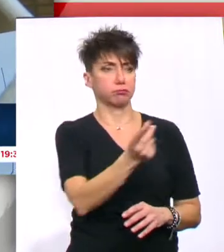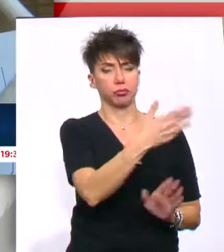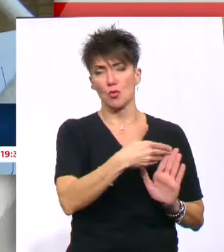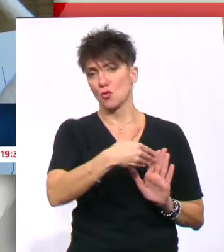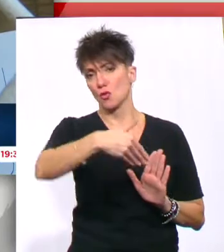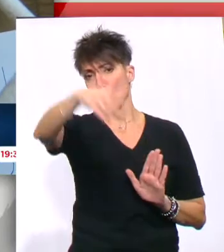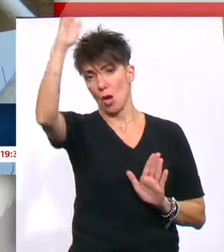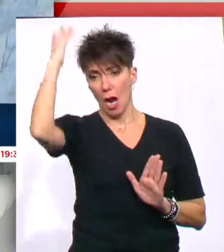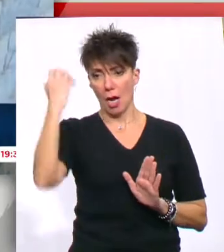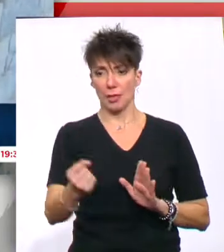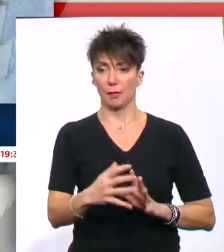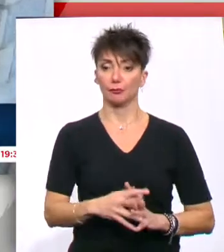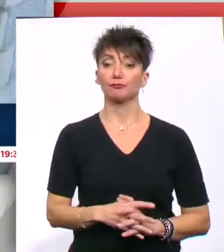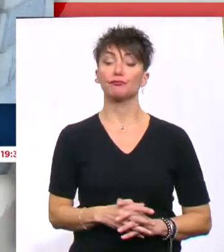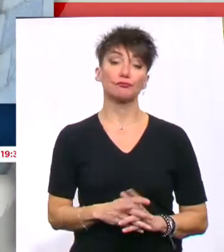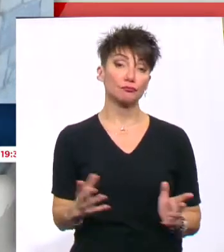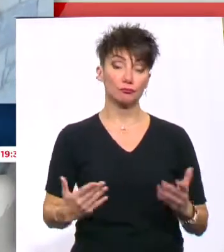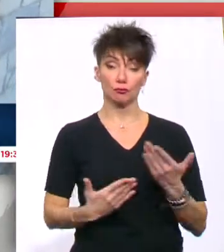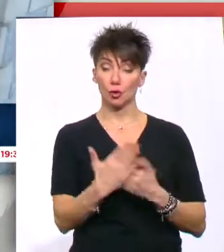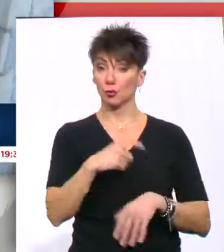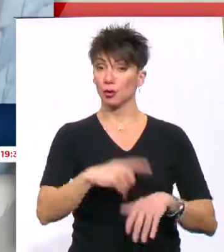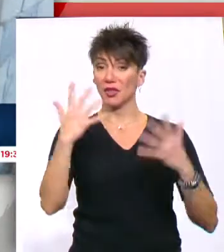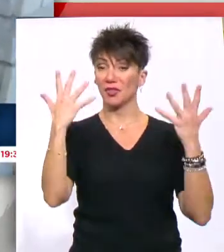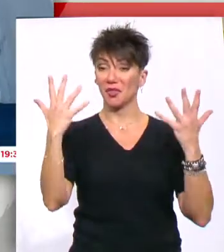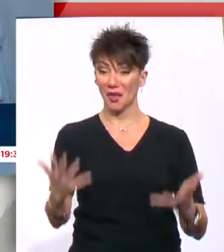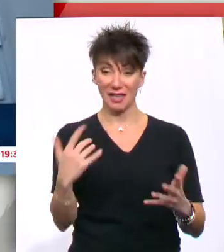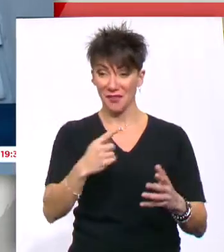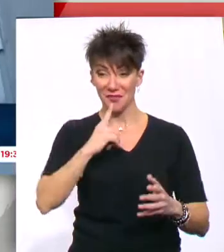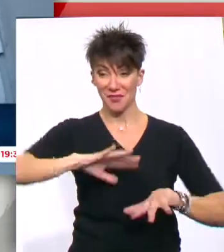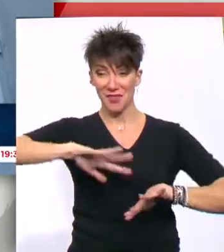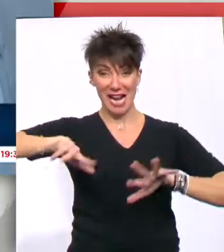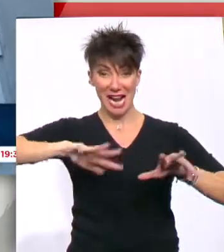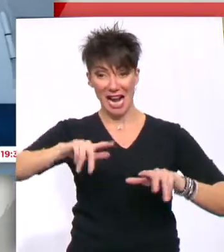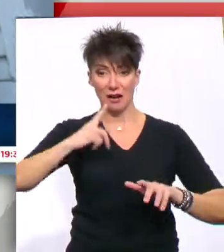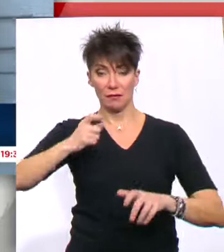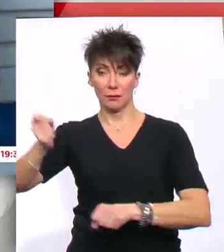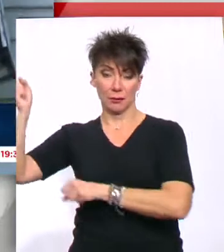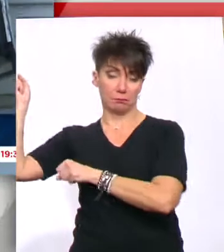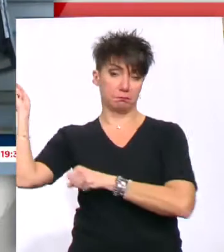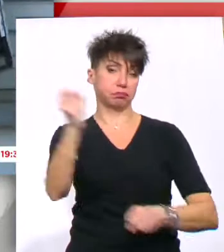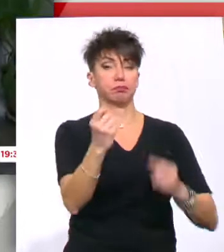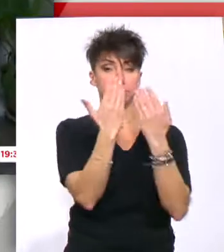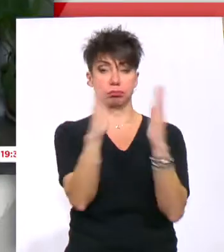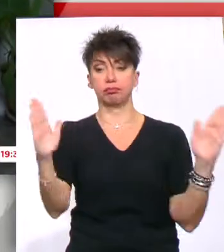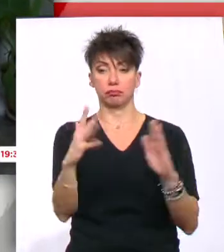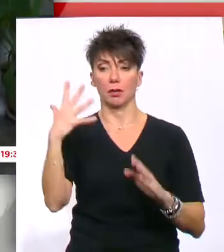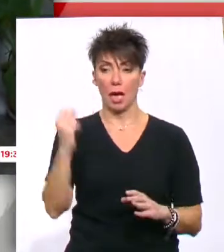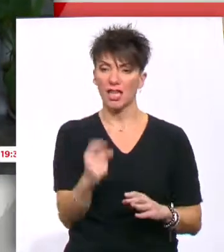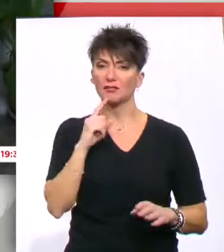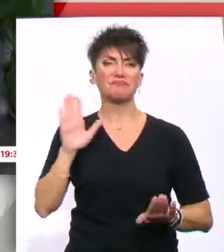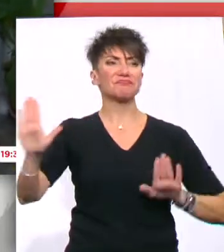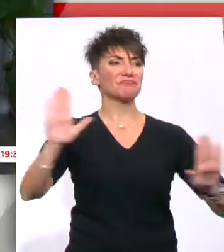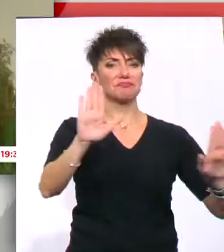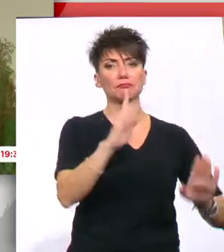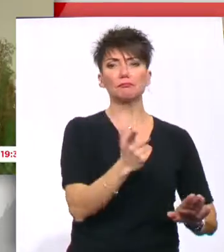κομμάτι έχει δρόμο διαφυγής. Ήταν δέκα το πρωί όταν οι θρασίτατοι διαρρύκτες έσπασαν μελωστούς στα σιδερένια παράθυρα. Οι γείτονες νόμιζαν